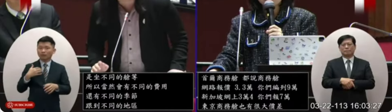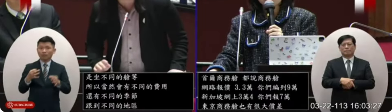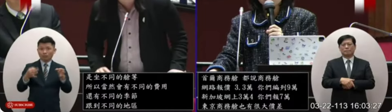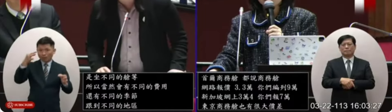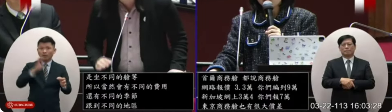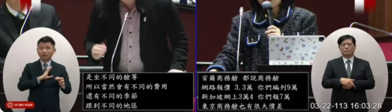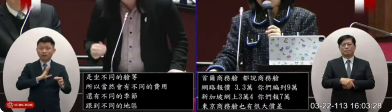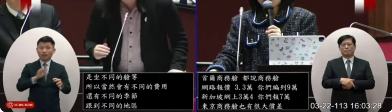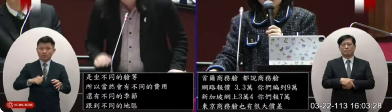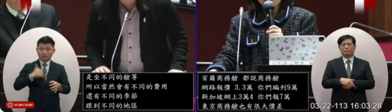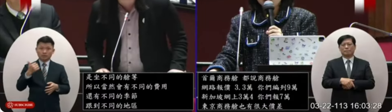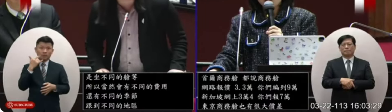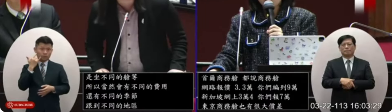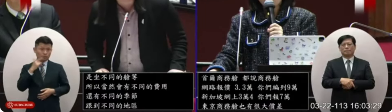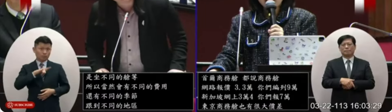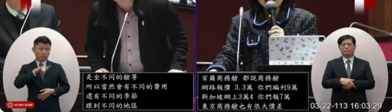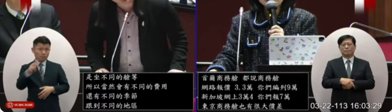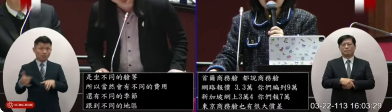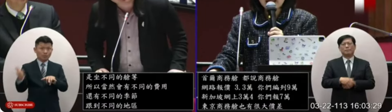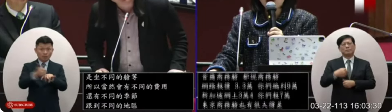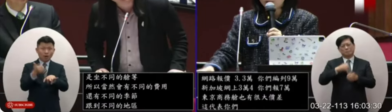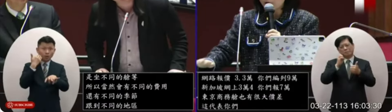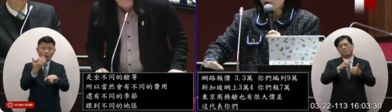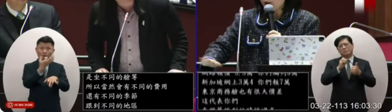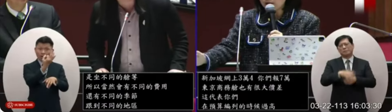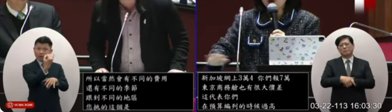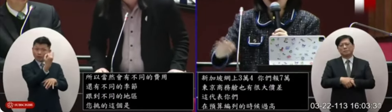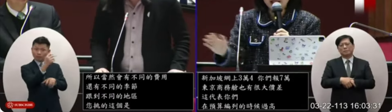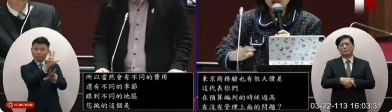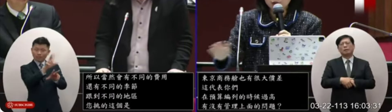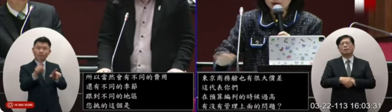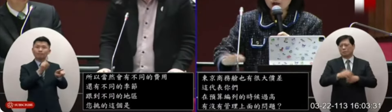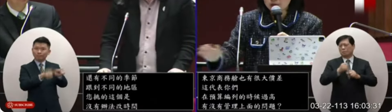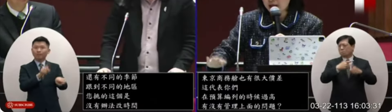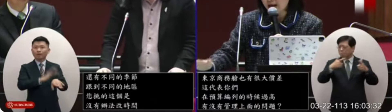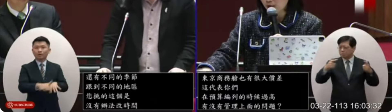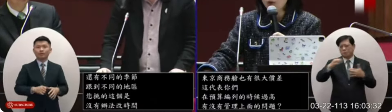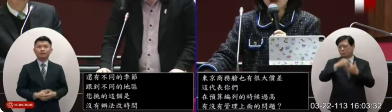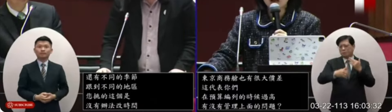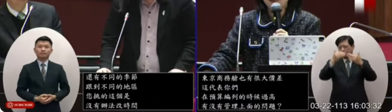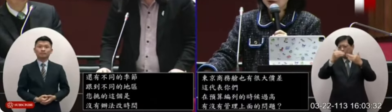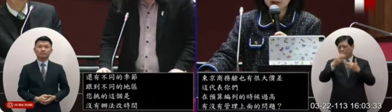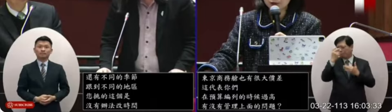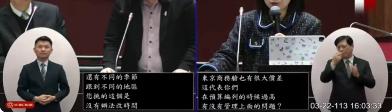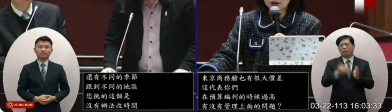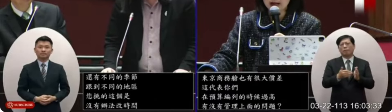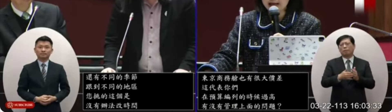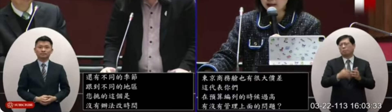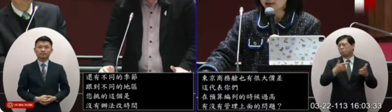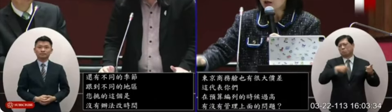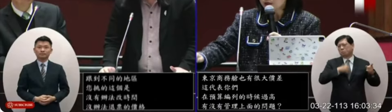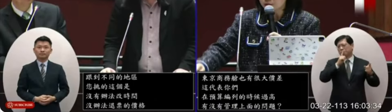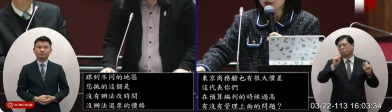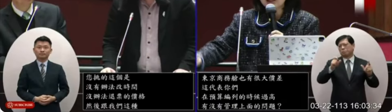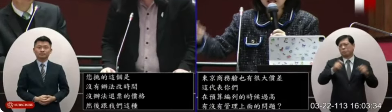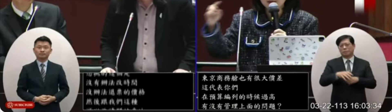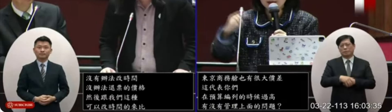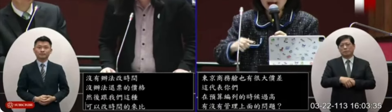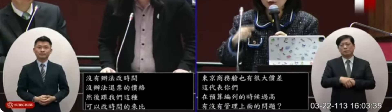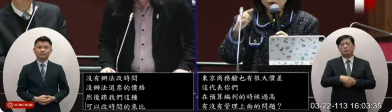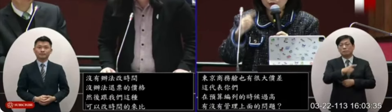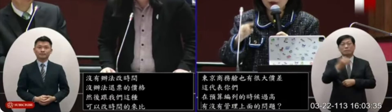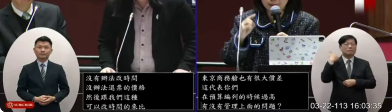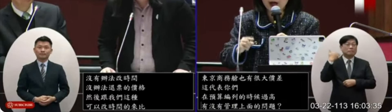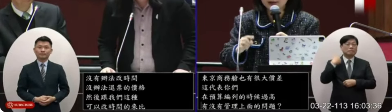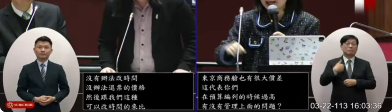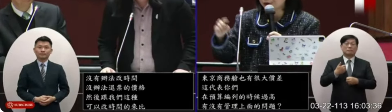我們實際上用的時候如果有較低的價錢是按照時報時資來使用各種的都查過了啦不是你說的那樣子實